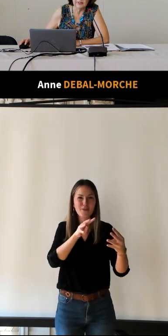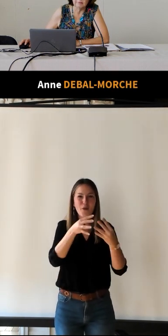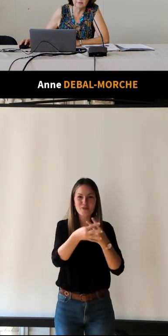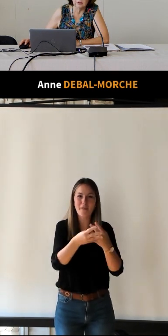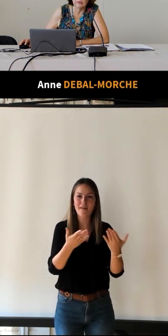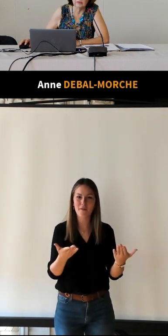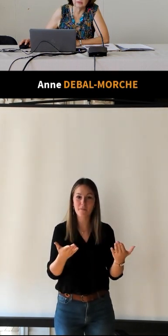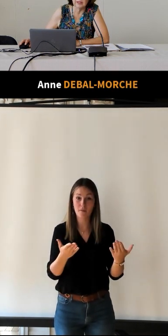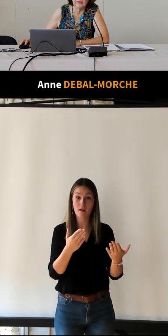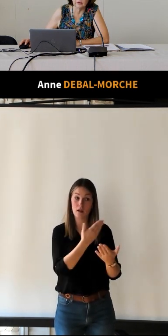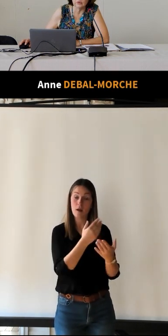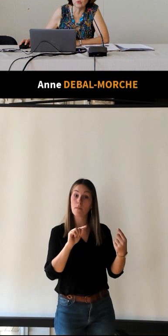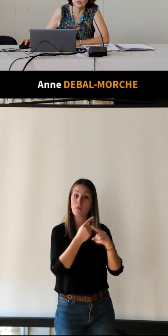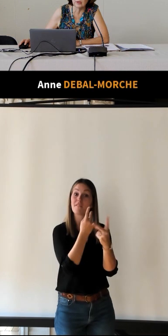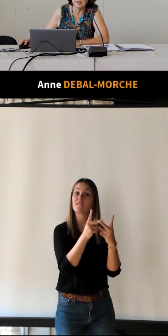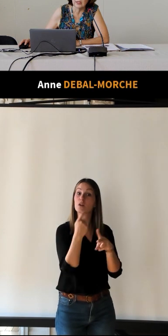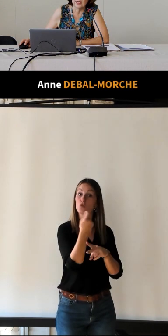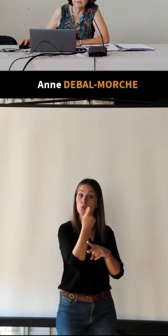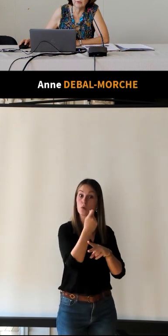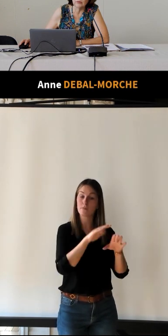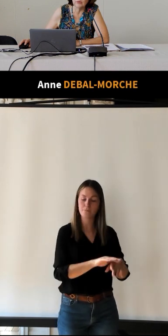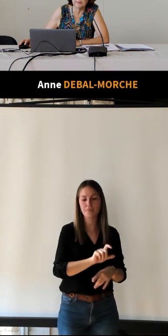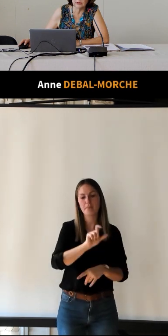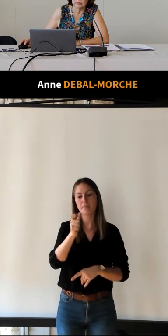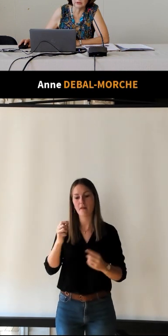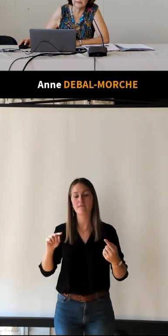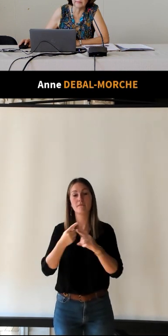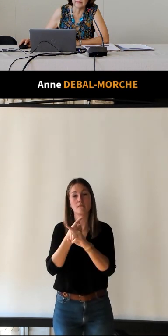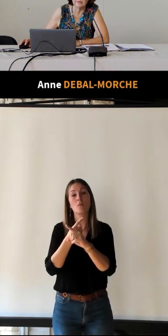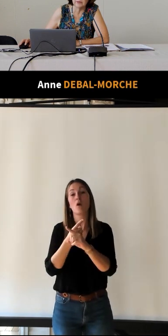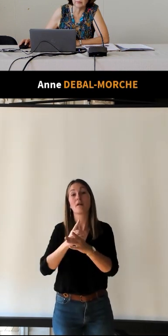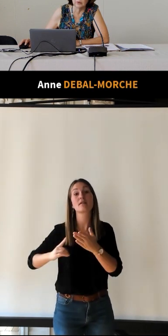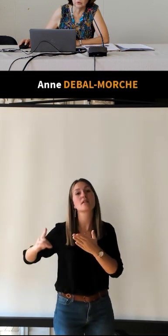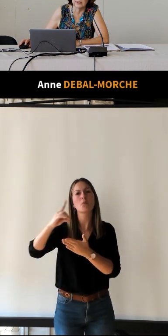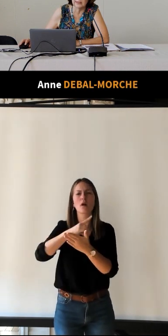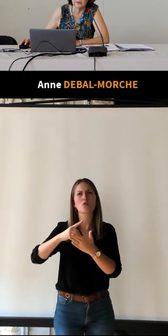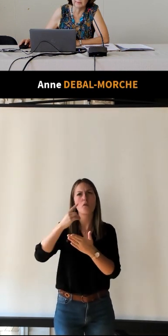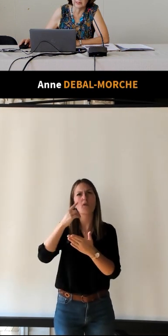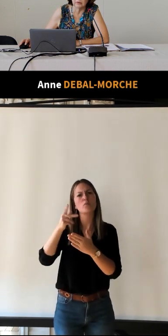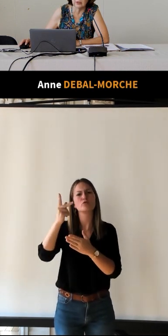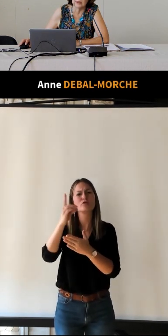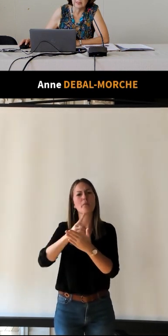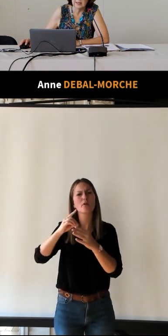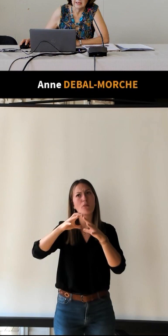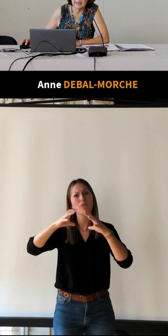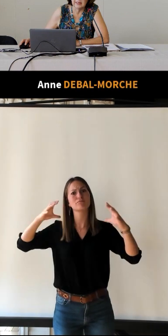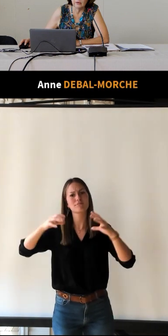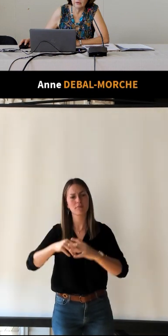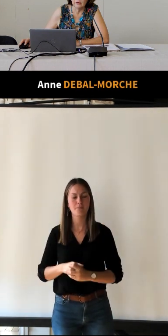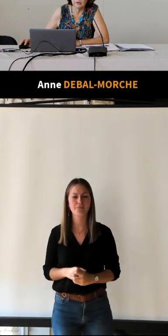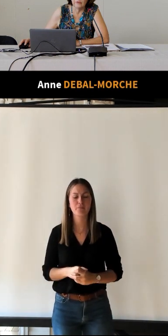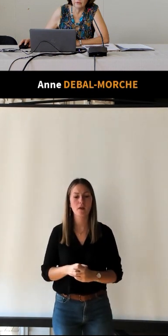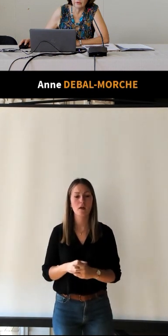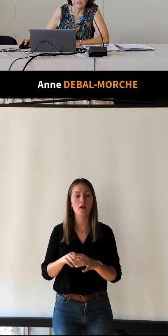Là, vous avez un plan de la ville de Tours, là, un plan du département, ça va même un petit peu au-delà du département et